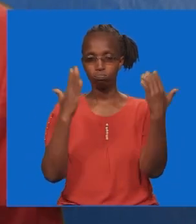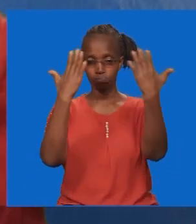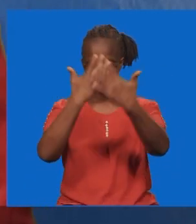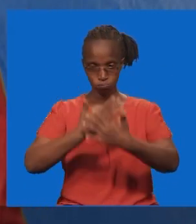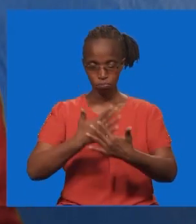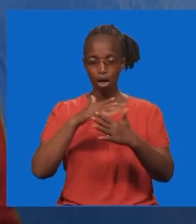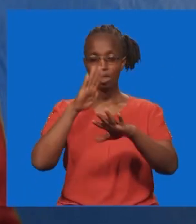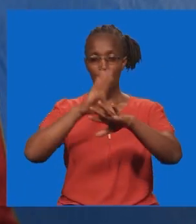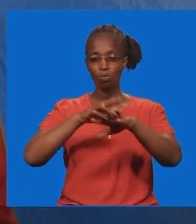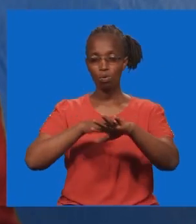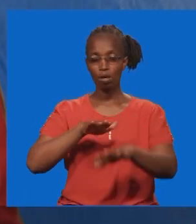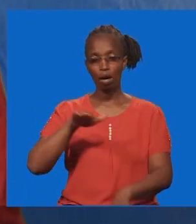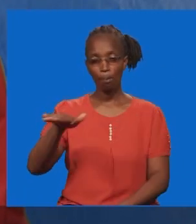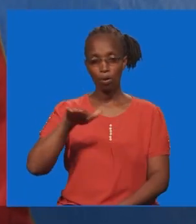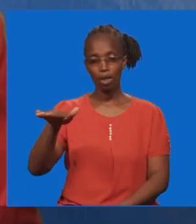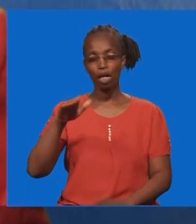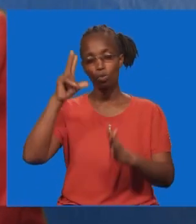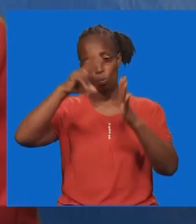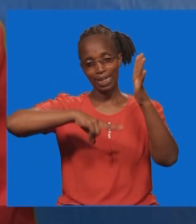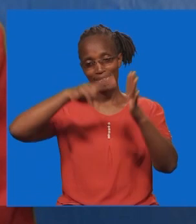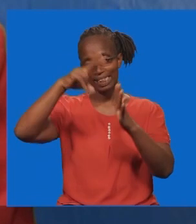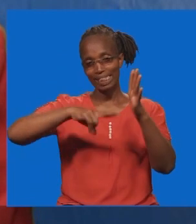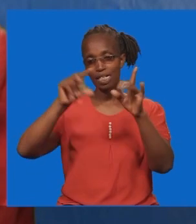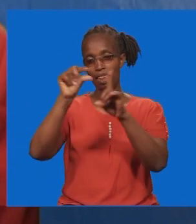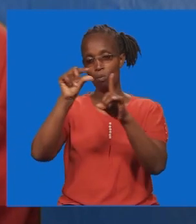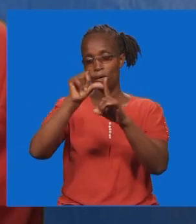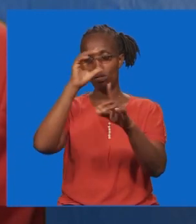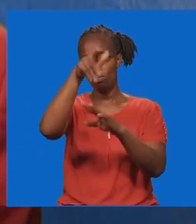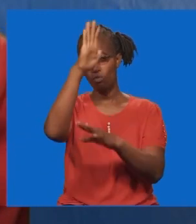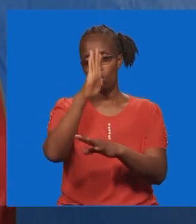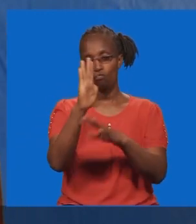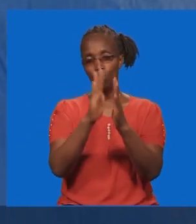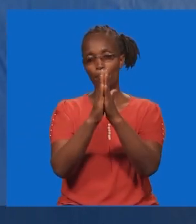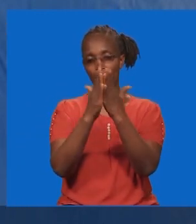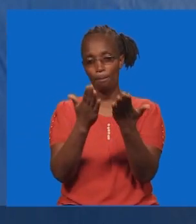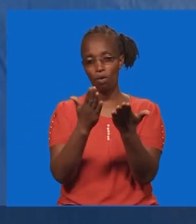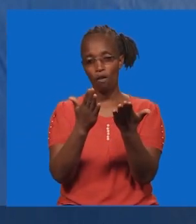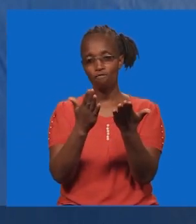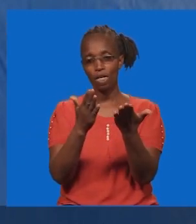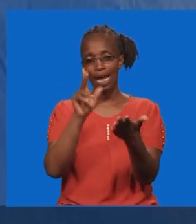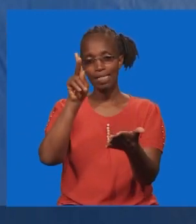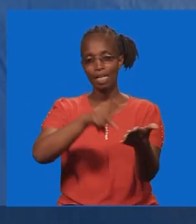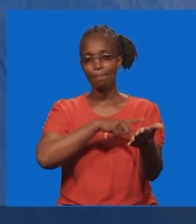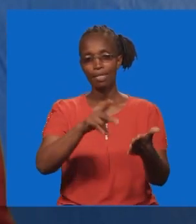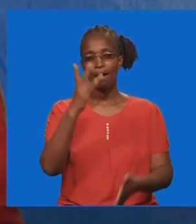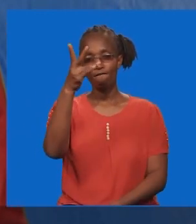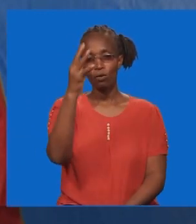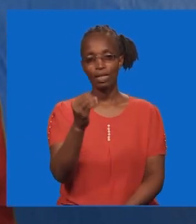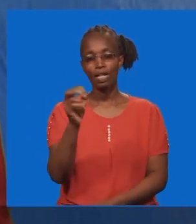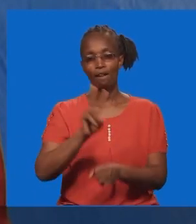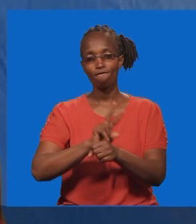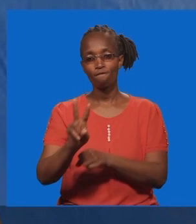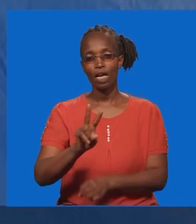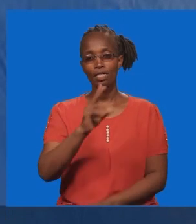Nyele, anilamisi jema ambayo, tutasoma, nenu labwana, kutoka katika kitabu chazaburi, warubahini,